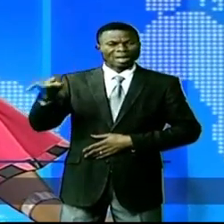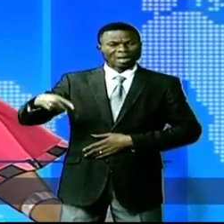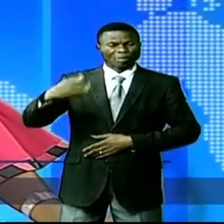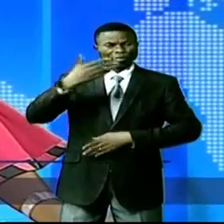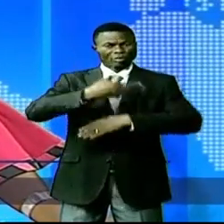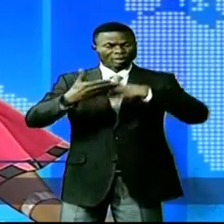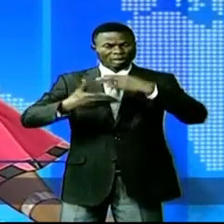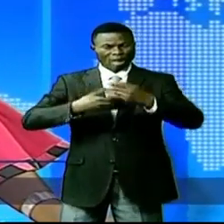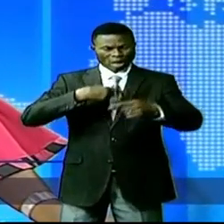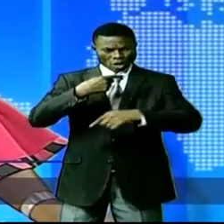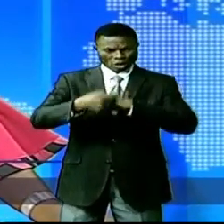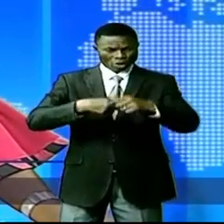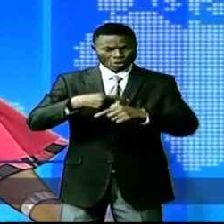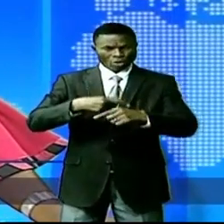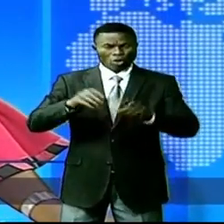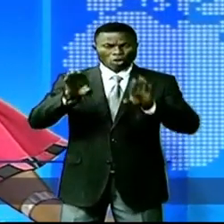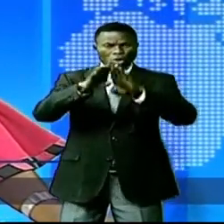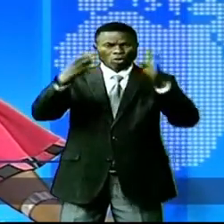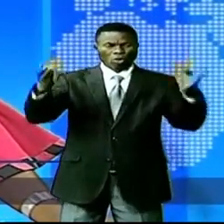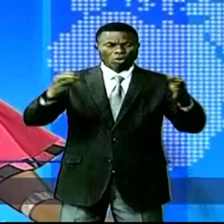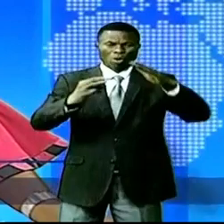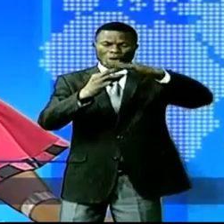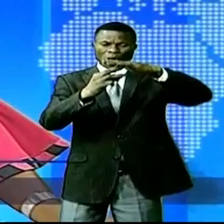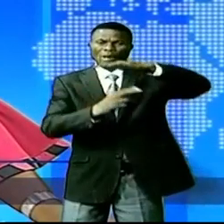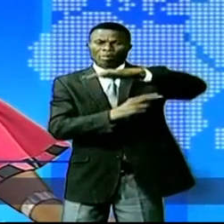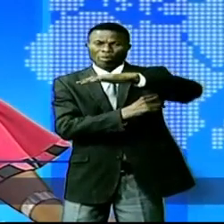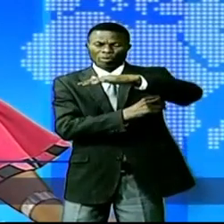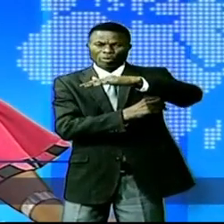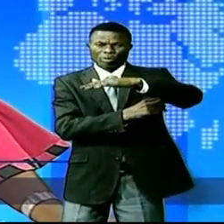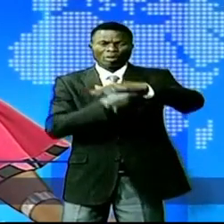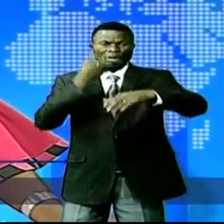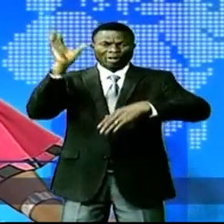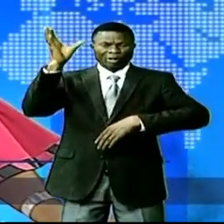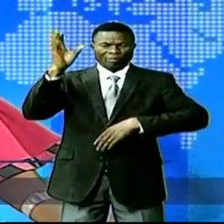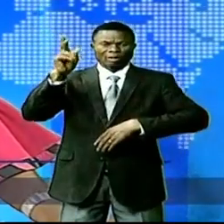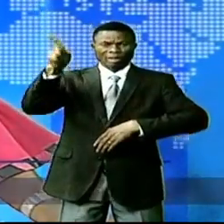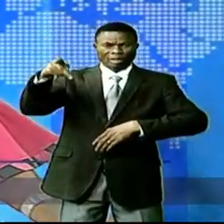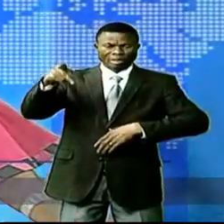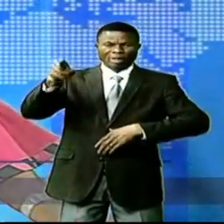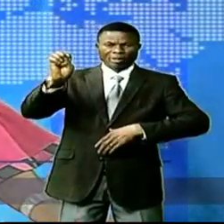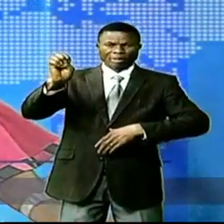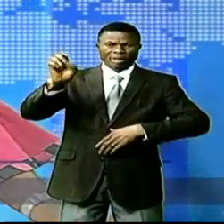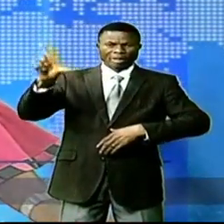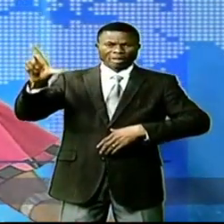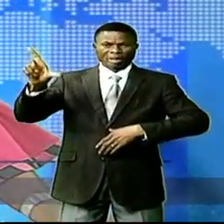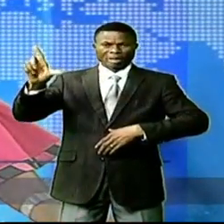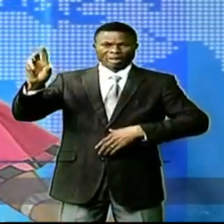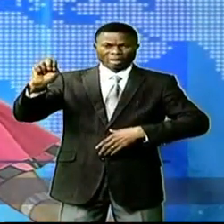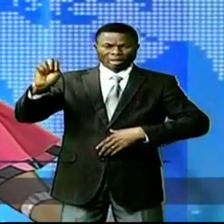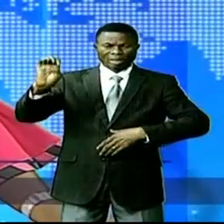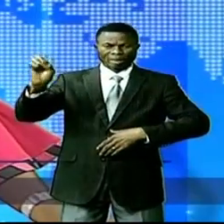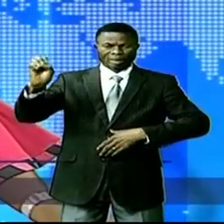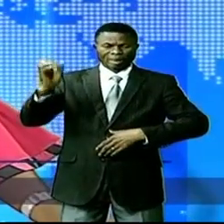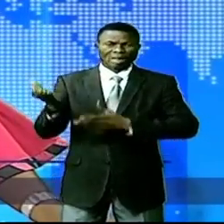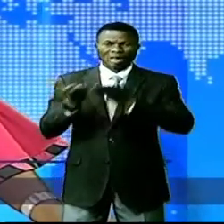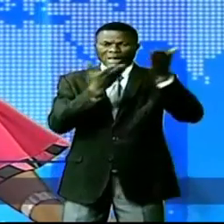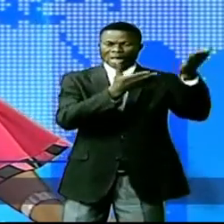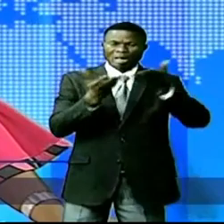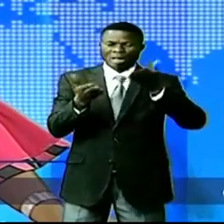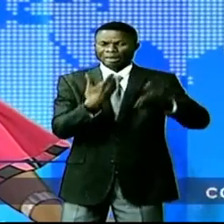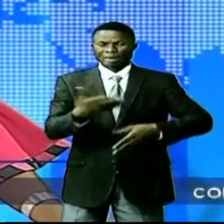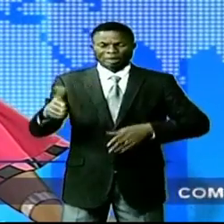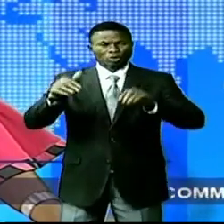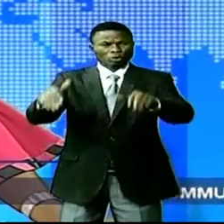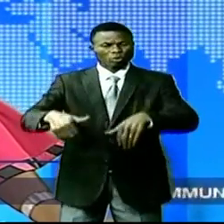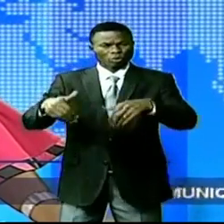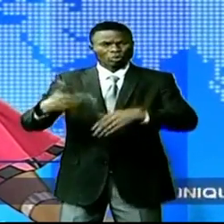a procédé à l'inauguration du pont Yombo dans la chefferie Pélendé. Et c'est pour permettre l'évacuation de marchandises de